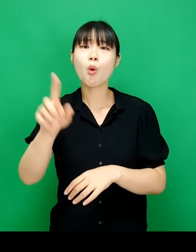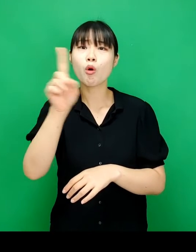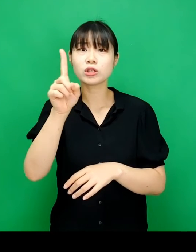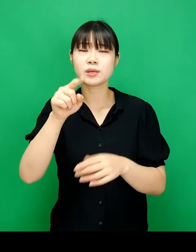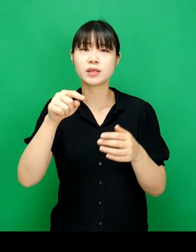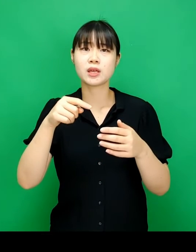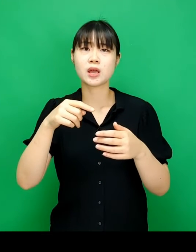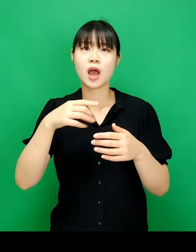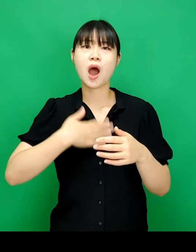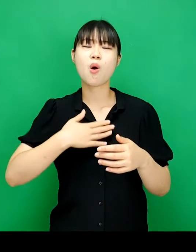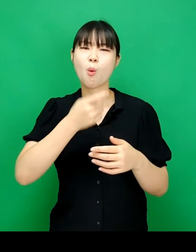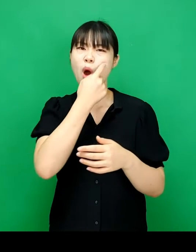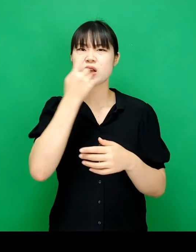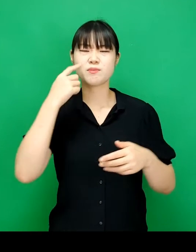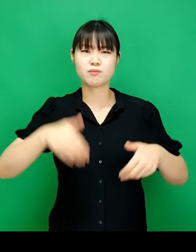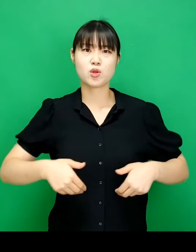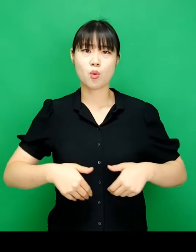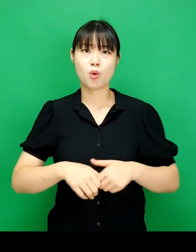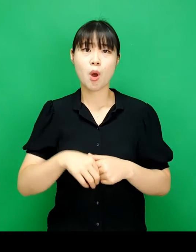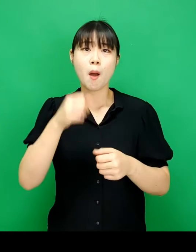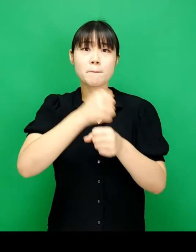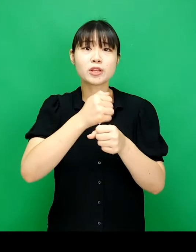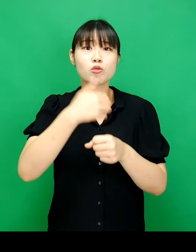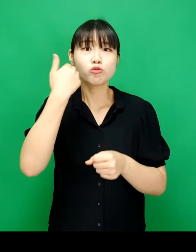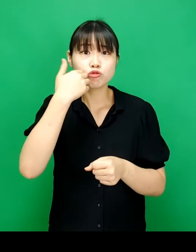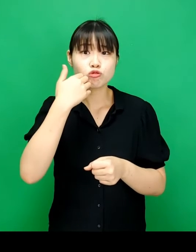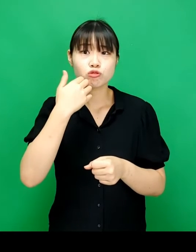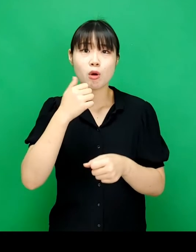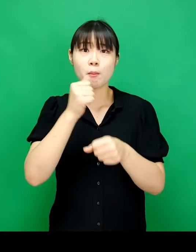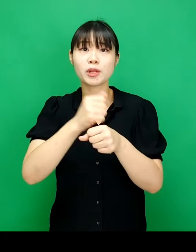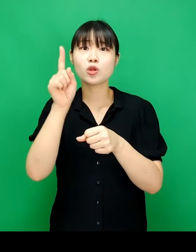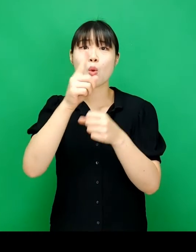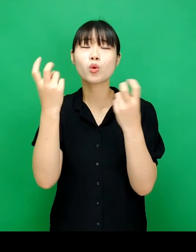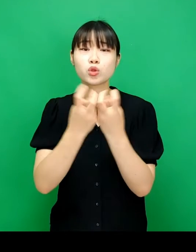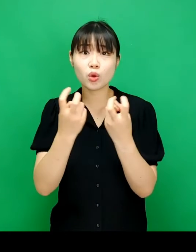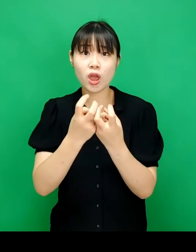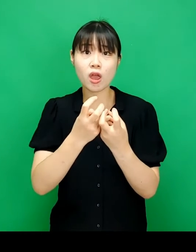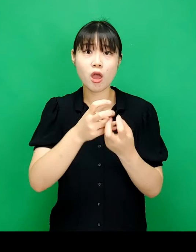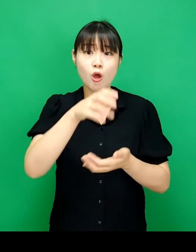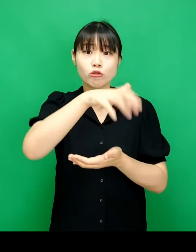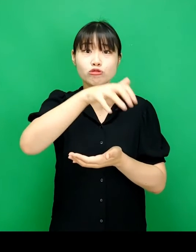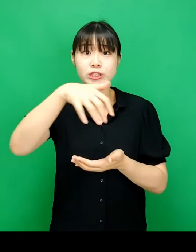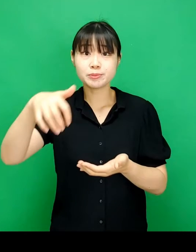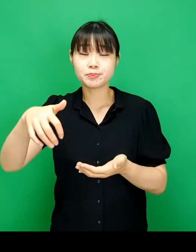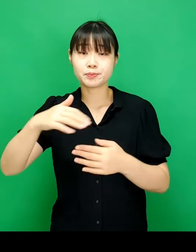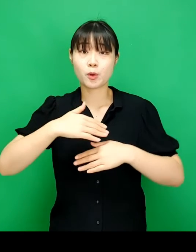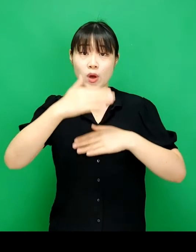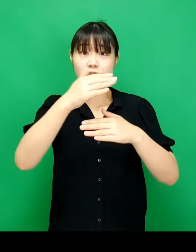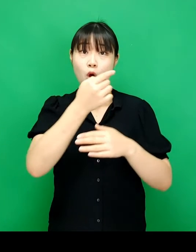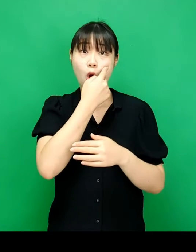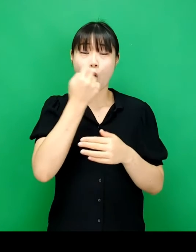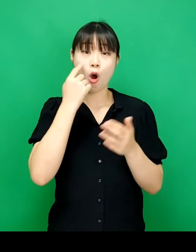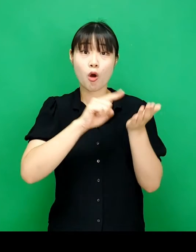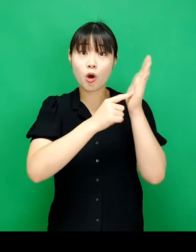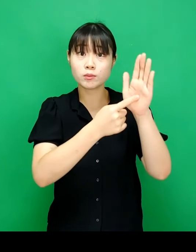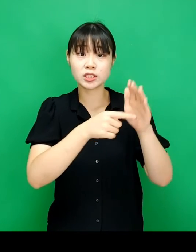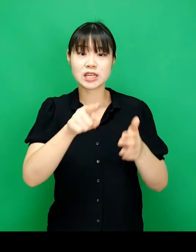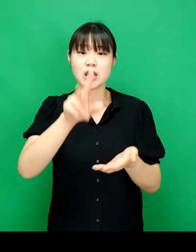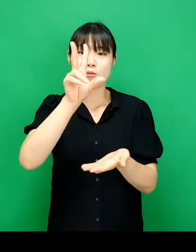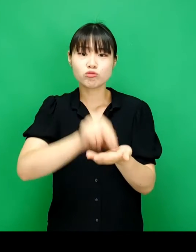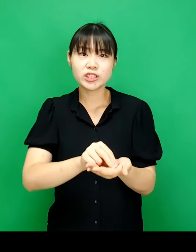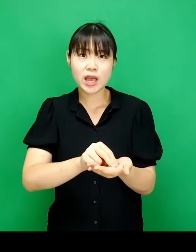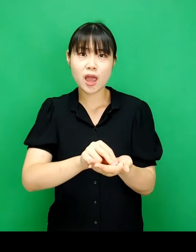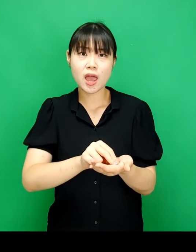출처를 확인해야 합니다 누가 만들었는지 어떻게 만들었는지 수집 과정을 검증하면서